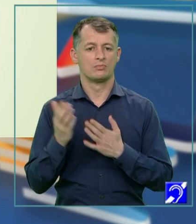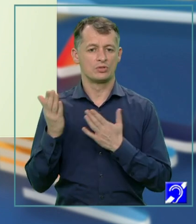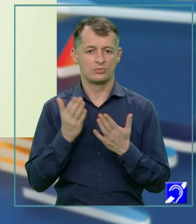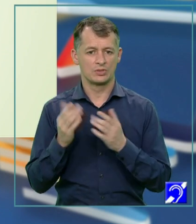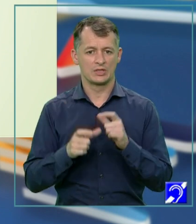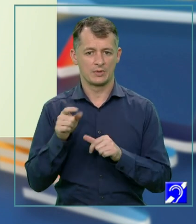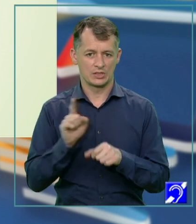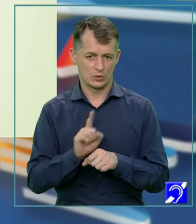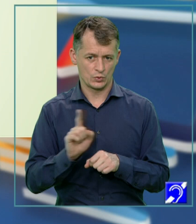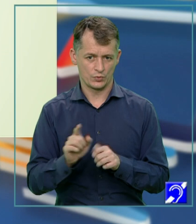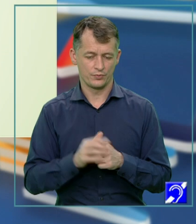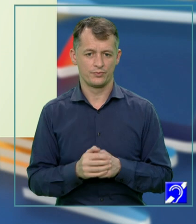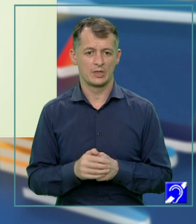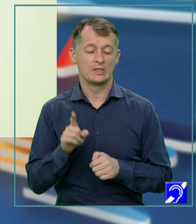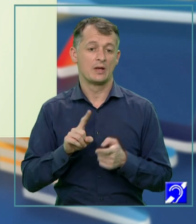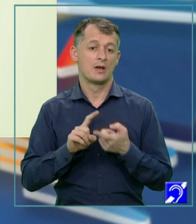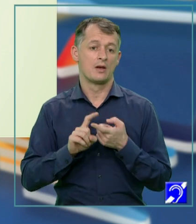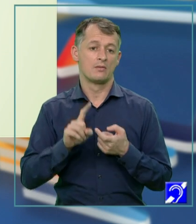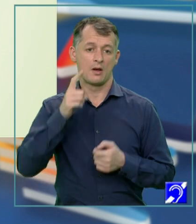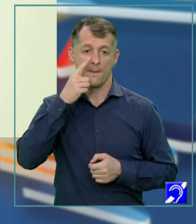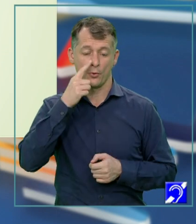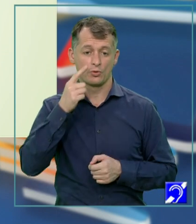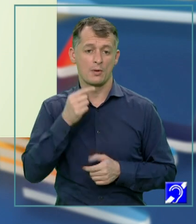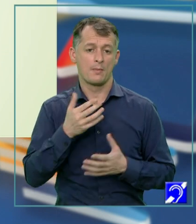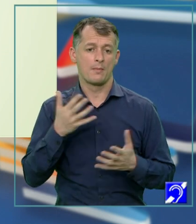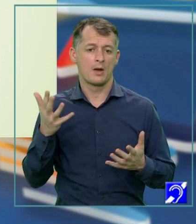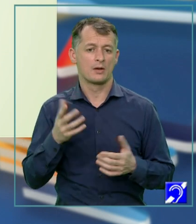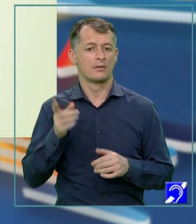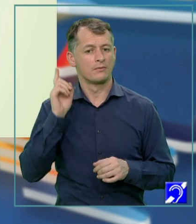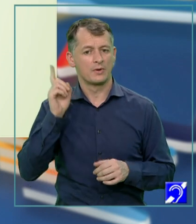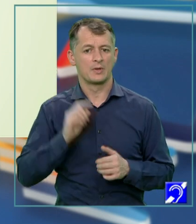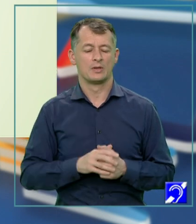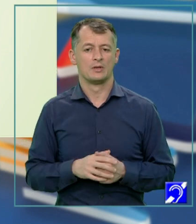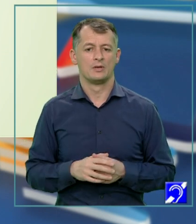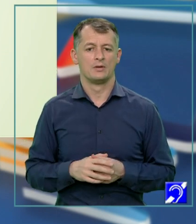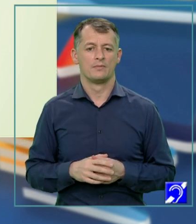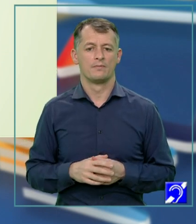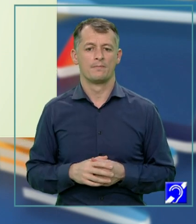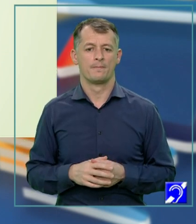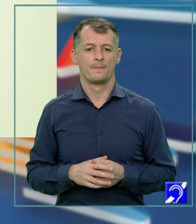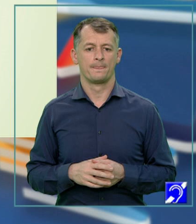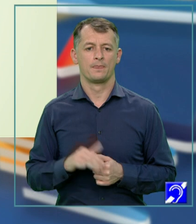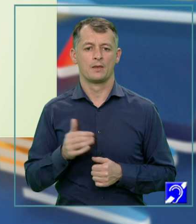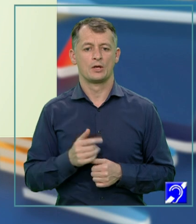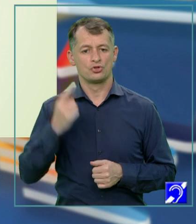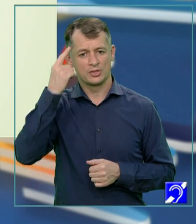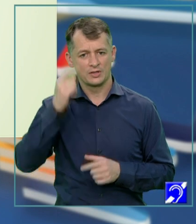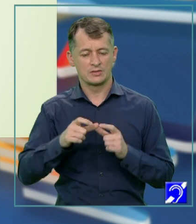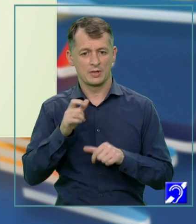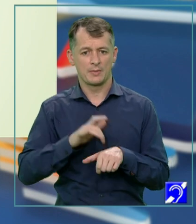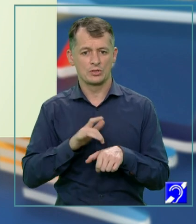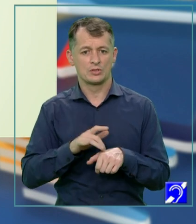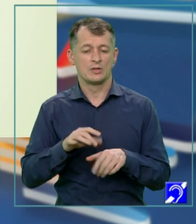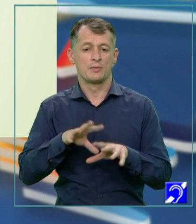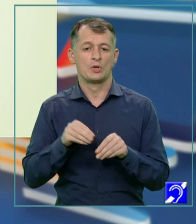acestui doctor. El era, se pare, nepotul unui mare medic al vremii, un om care în epoca aceea avea o concepție înaintată asupra medicinii în raport cu